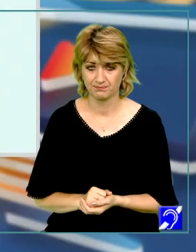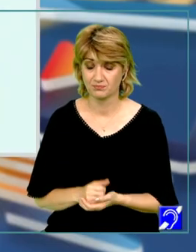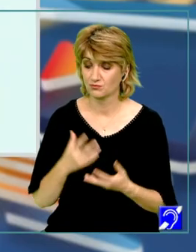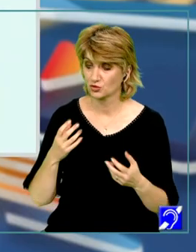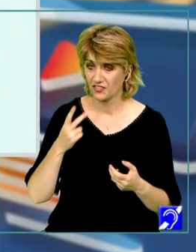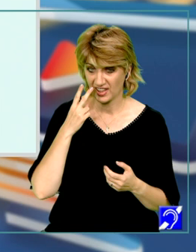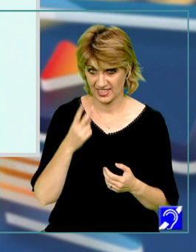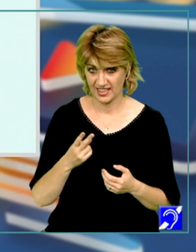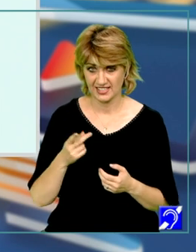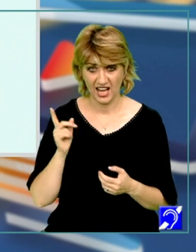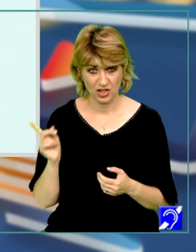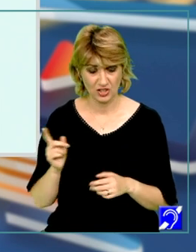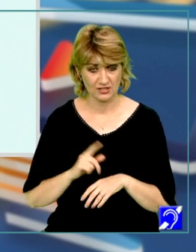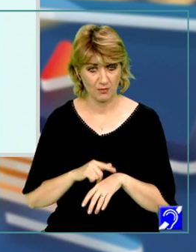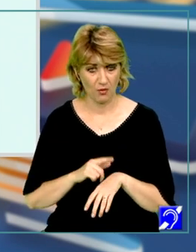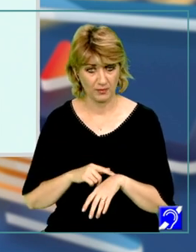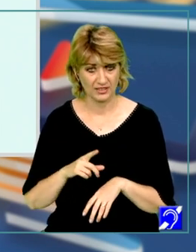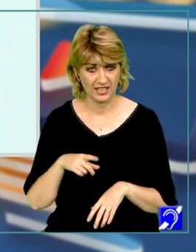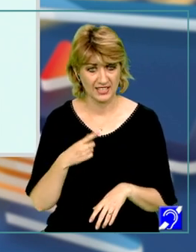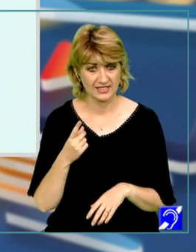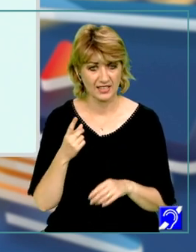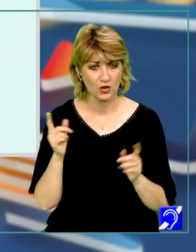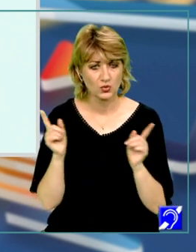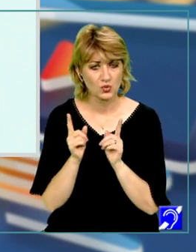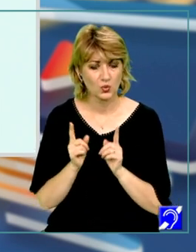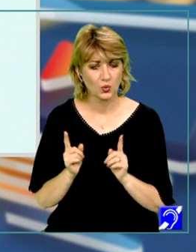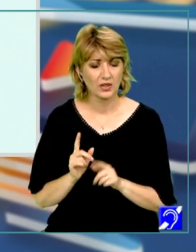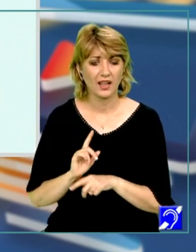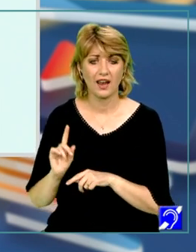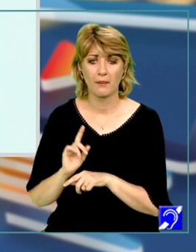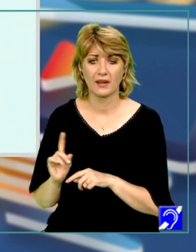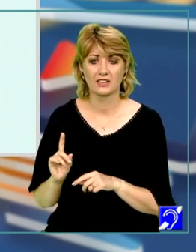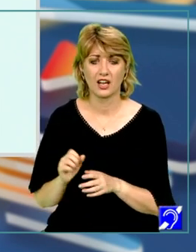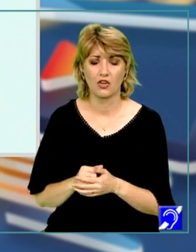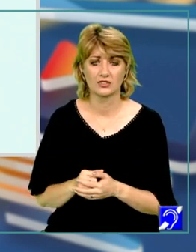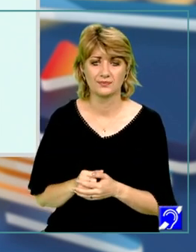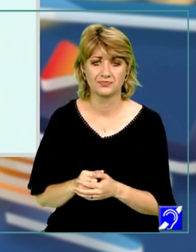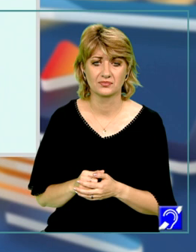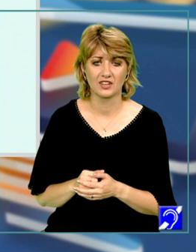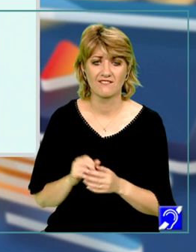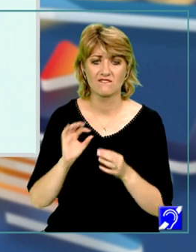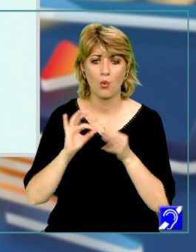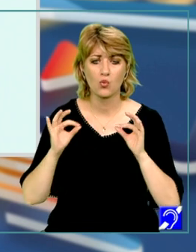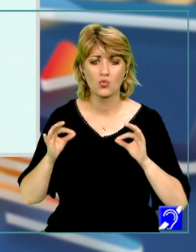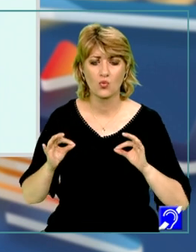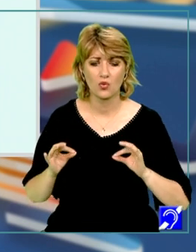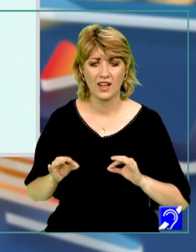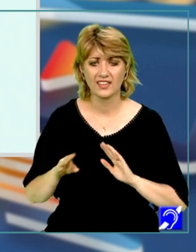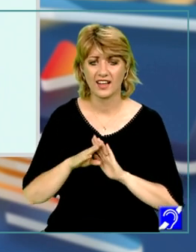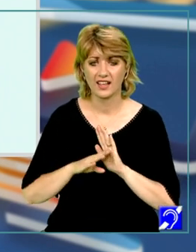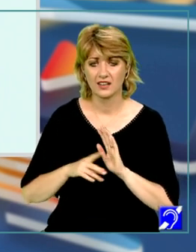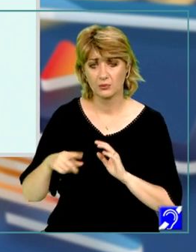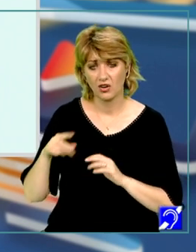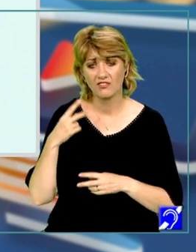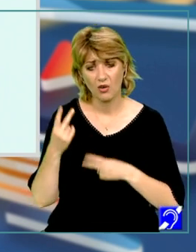vedeți la acest moment este un sumar al elementelor de formule și de reguli pe care le